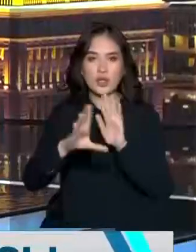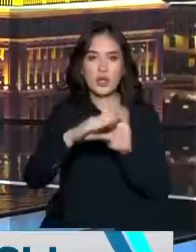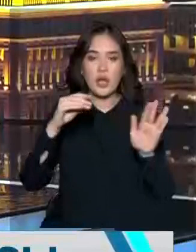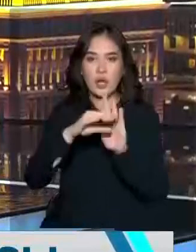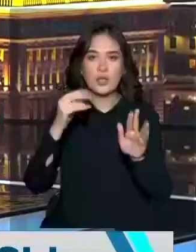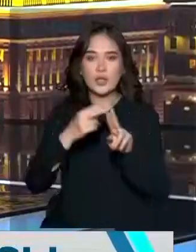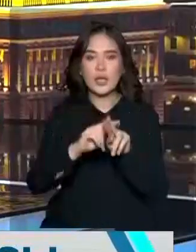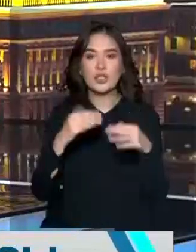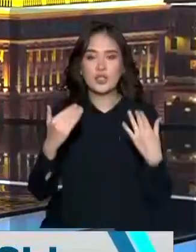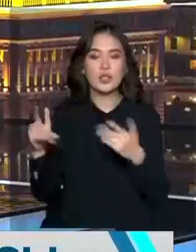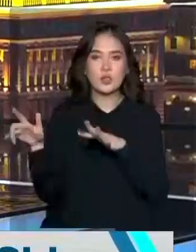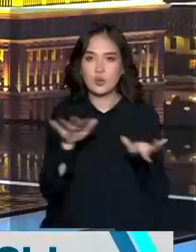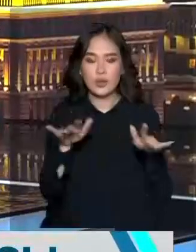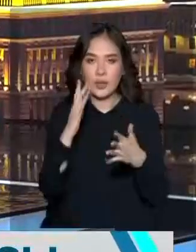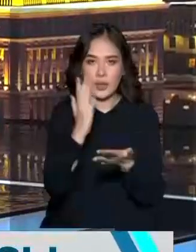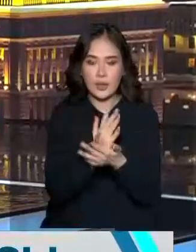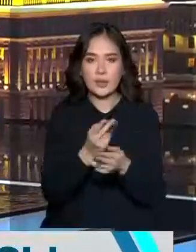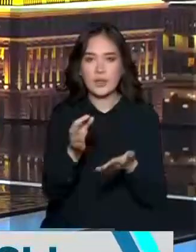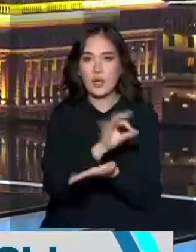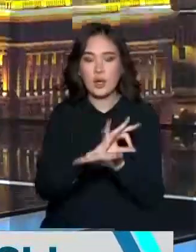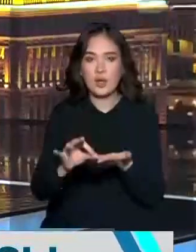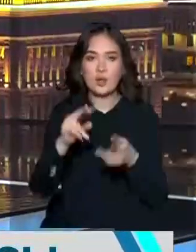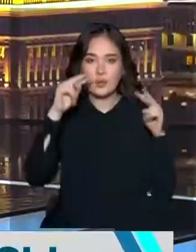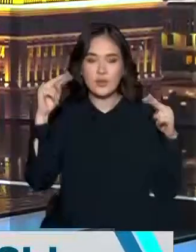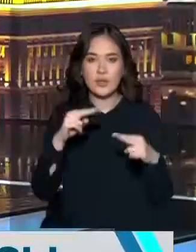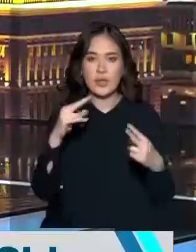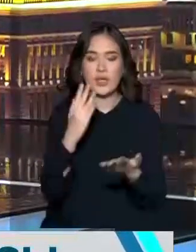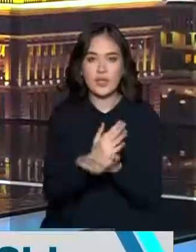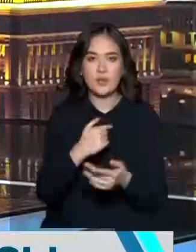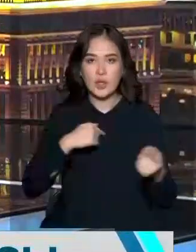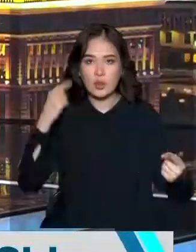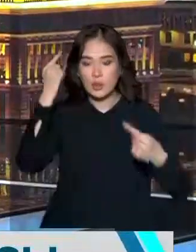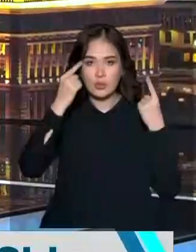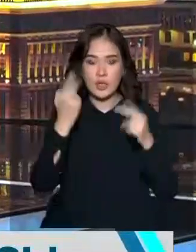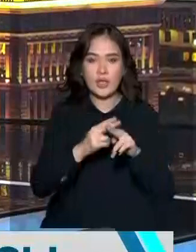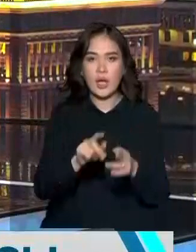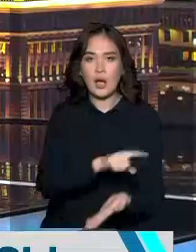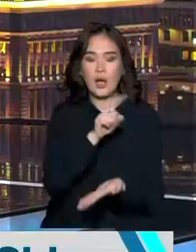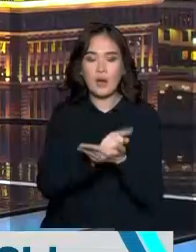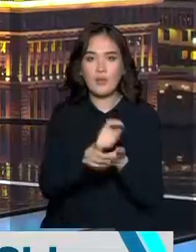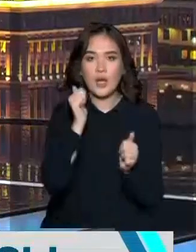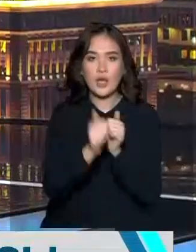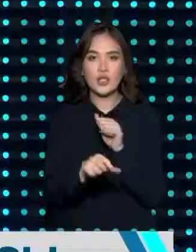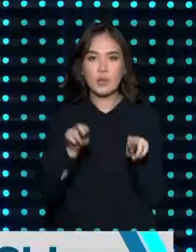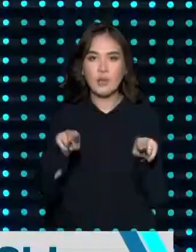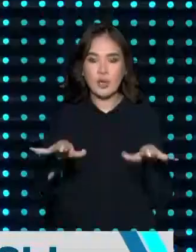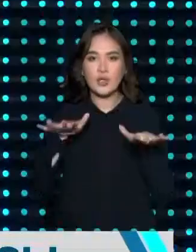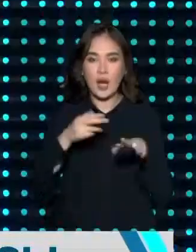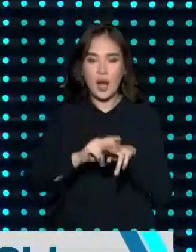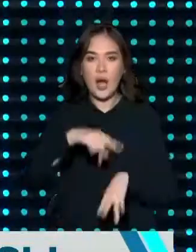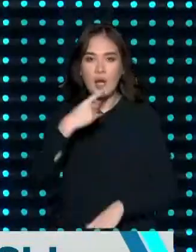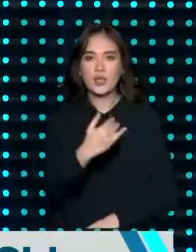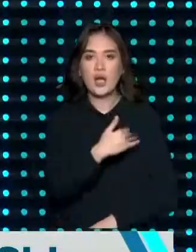саяси дуда жүріп жатыр. Сөз сіз бәрімізде соның көргері бол жатырмыз. Менің ойымшы әрине әрбір партияның өзінің айтары,